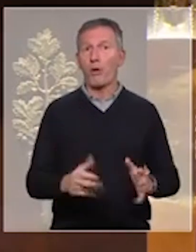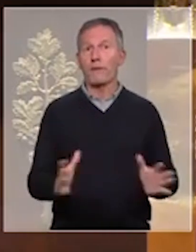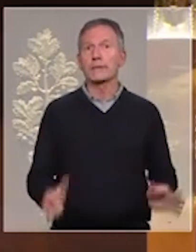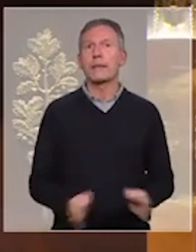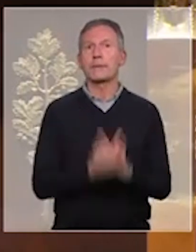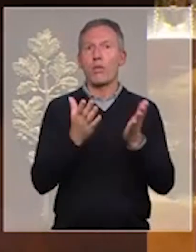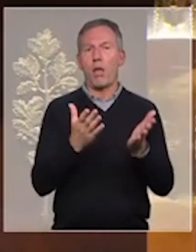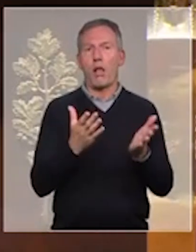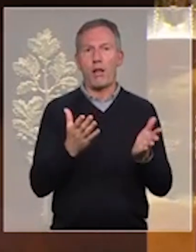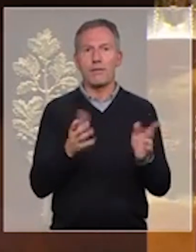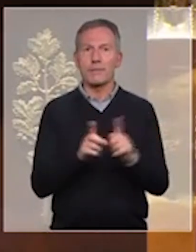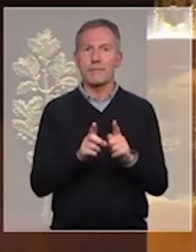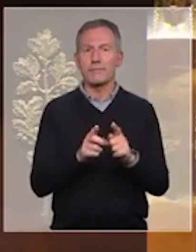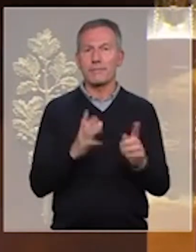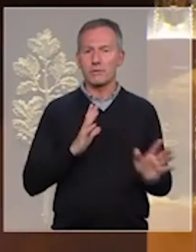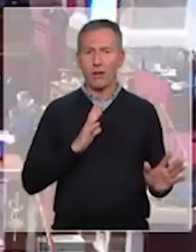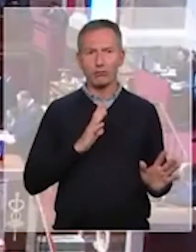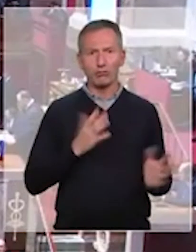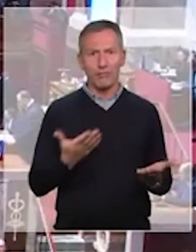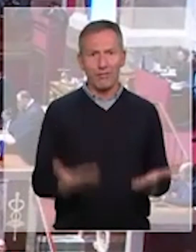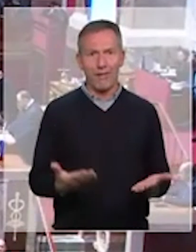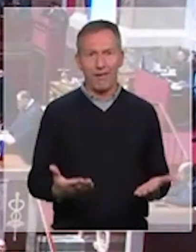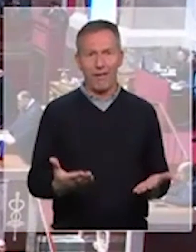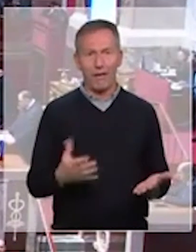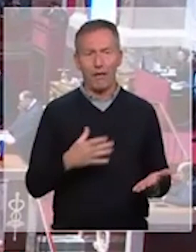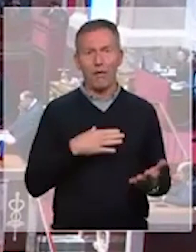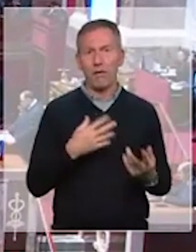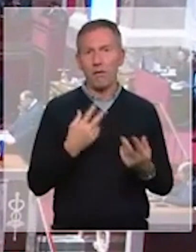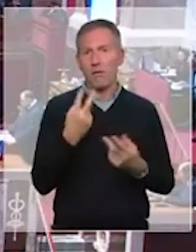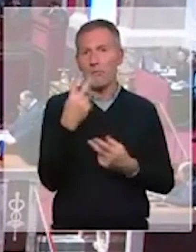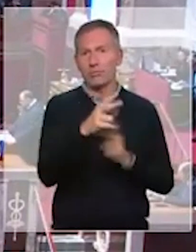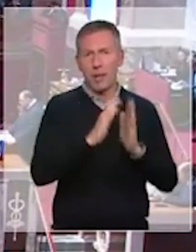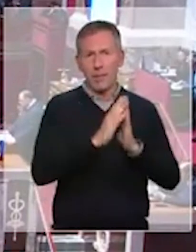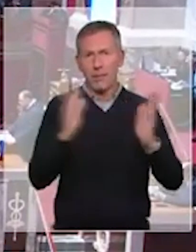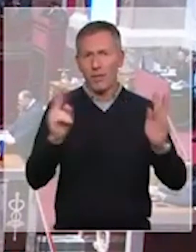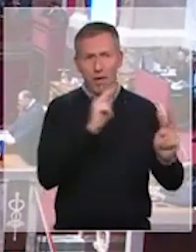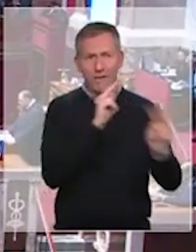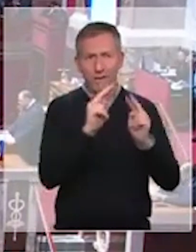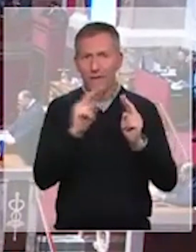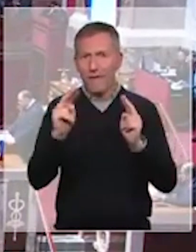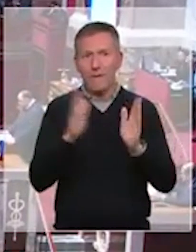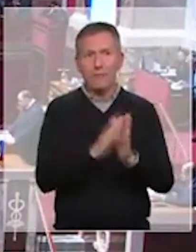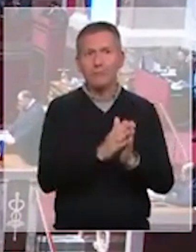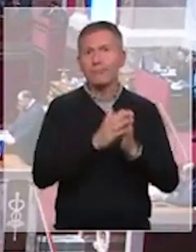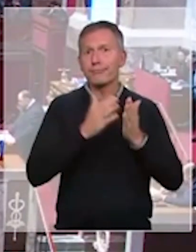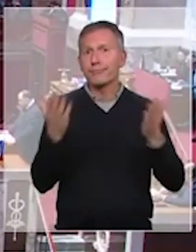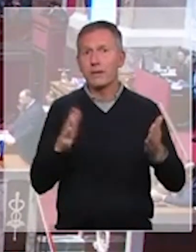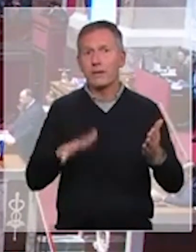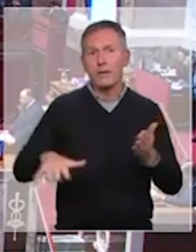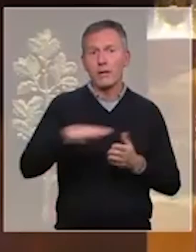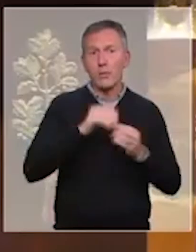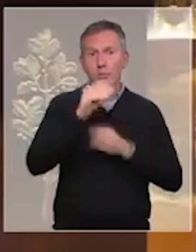exceptionnelle de tenir dans mes mains les trésors de votre bibliothèque. Un grand atlas de Yoranes Blau